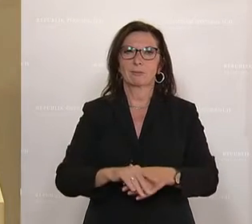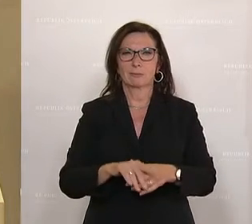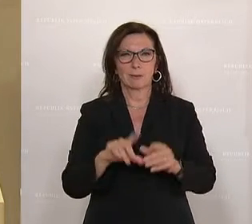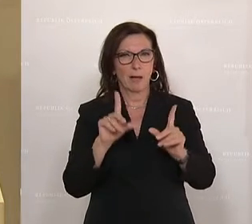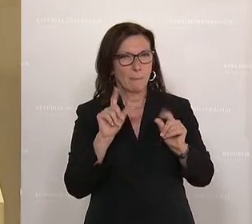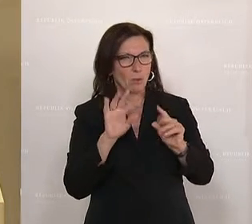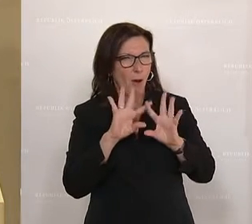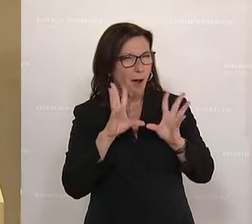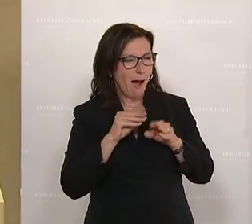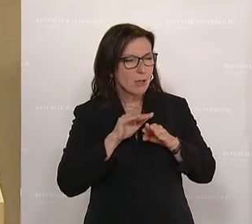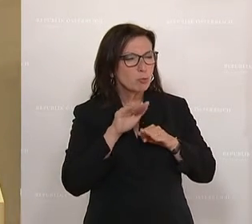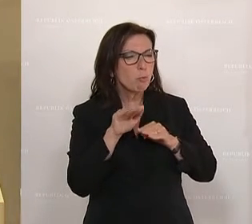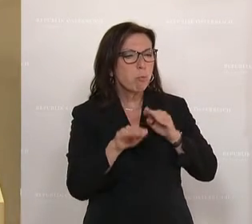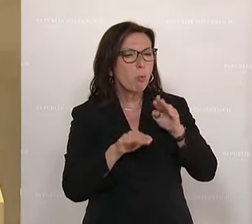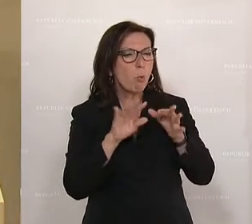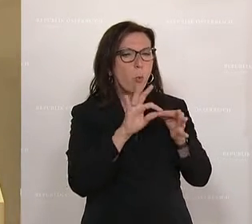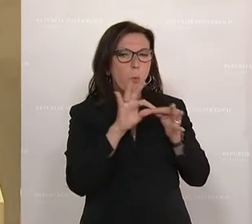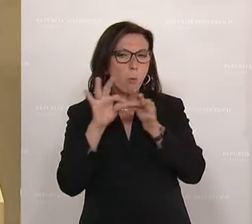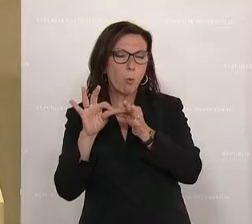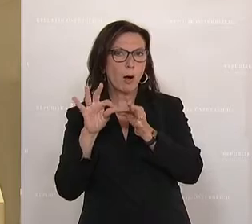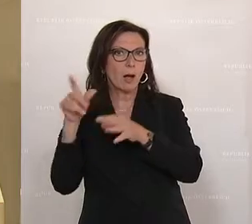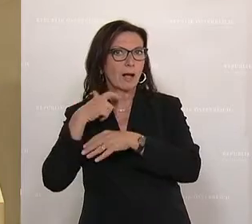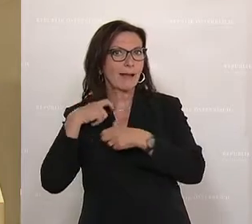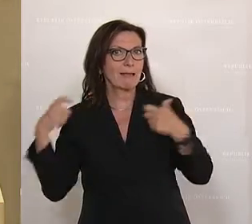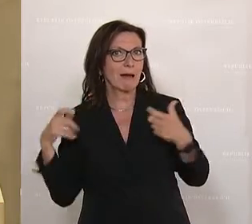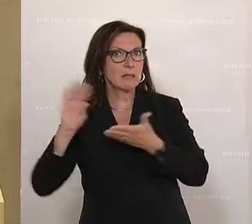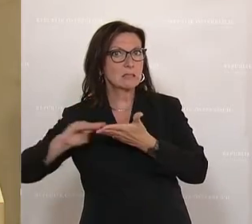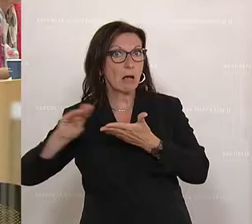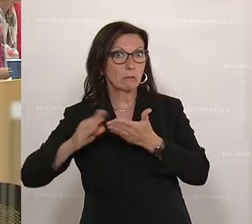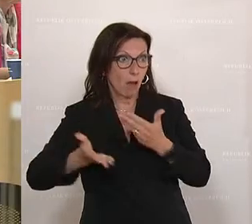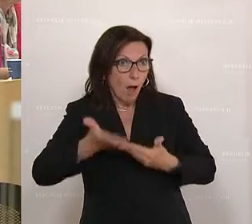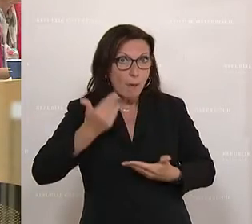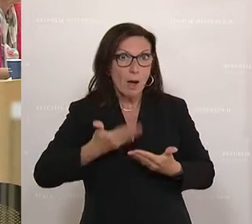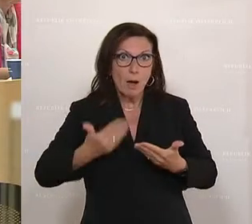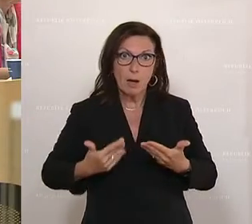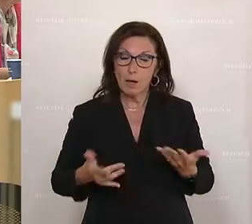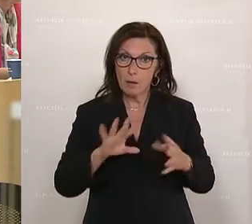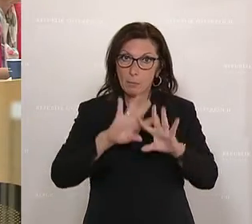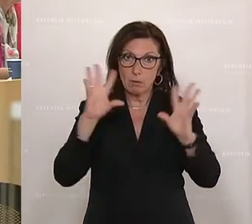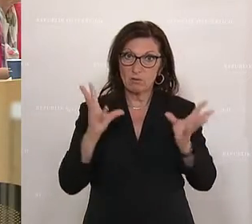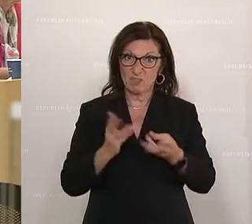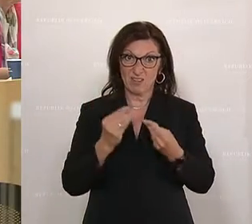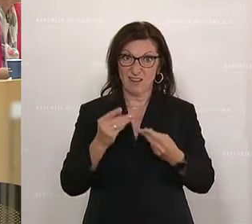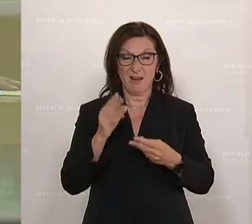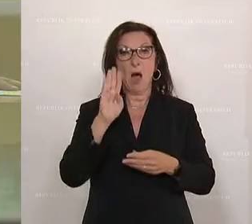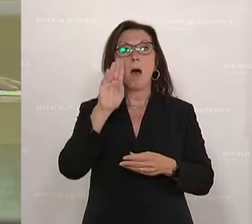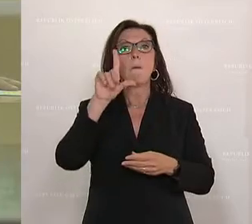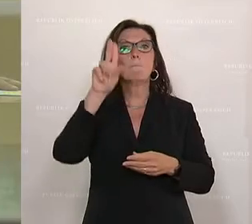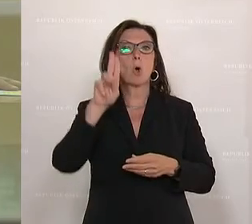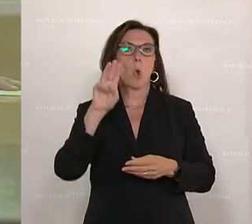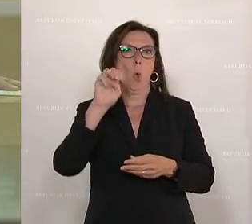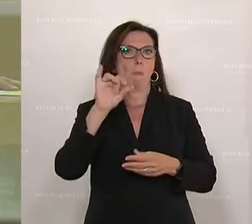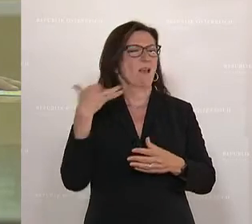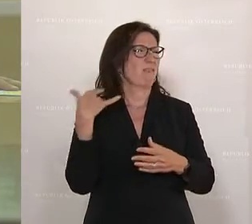Generalsekretariat und alle Spuren zum Kabinett, das Sie fast zur Gänze von Herrn Blümel übernommen haben. Zur Gänze.